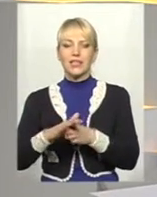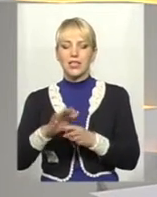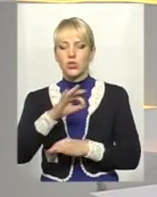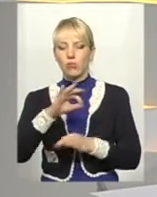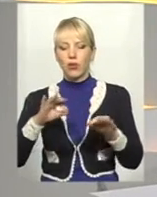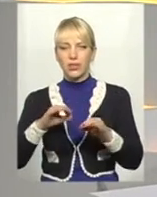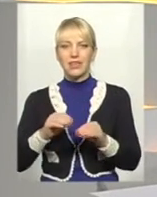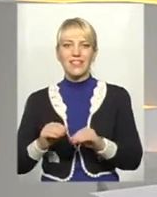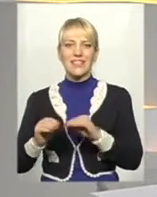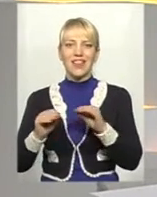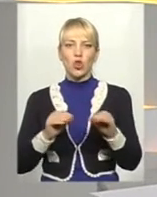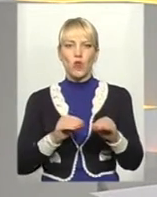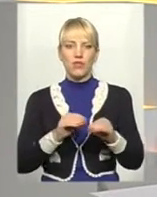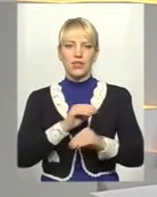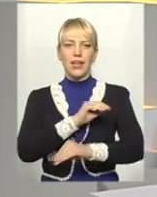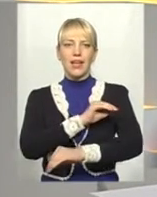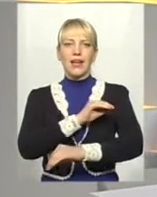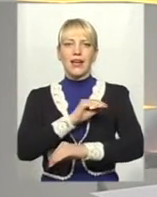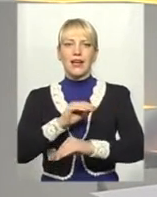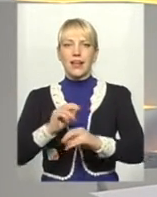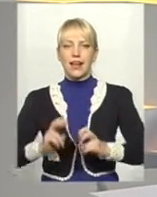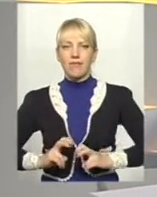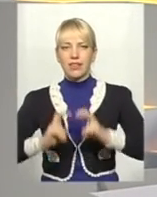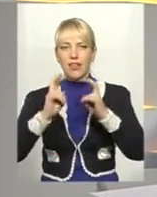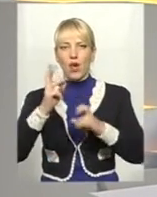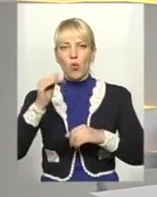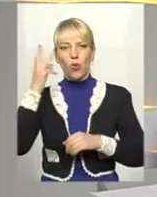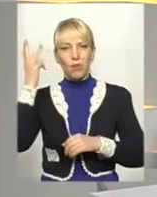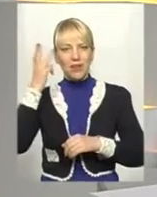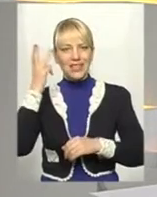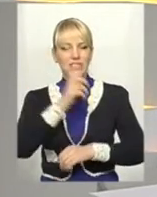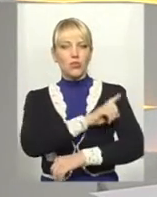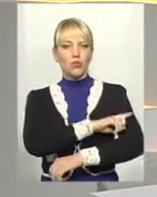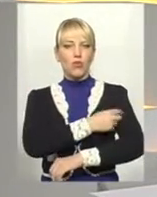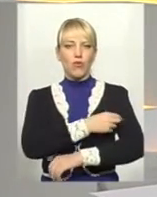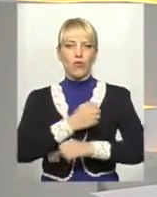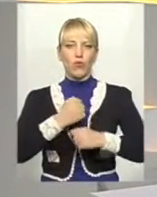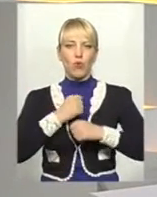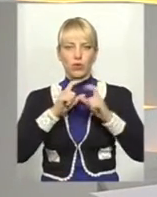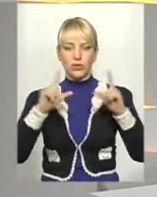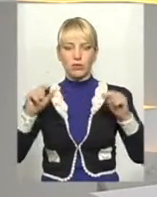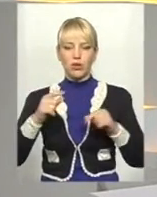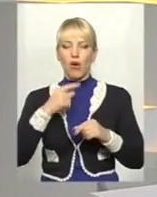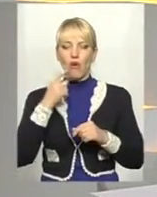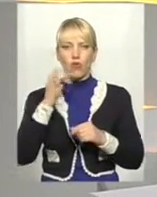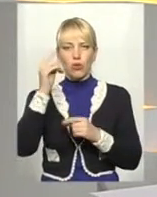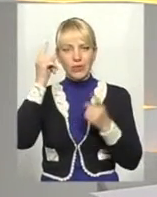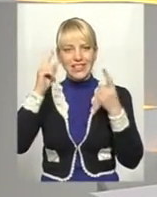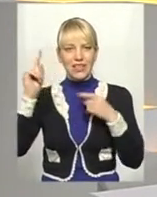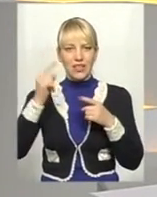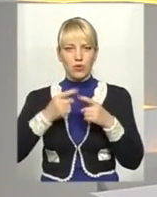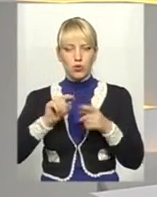ліфта у Хмельницькому військовому госпіталі. Сьогодні говоримо із ідейниками цього проєкту. Знайомтеся